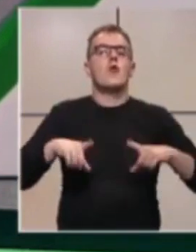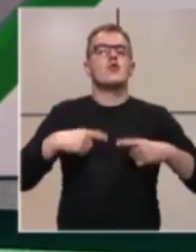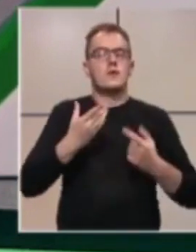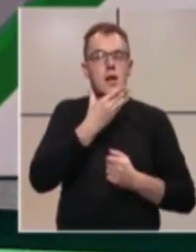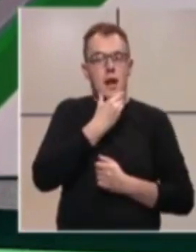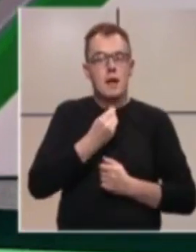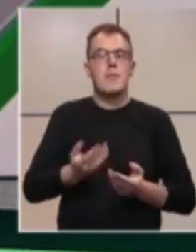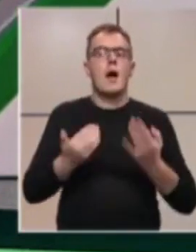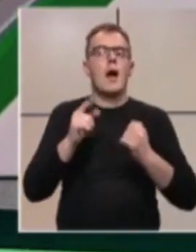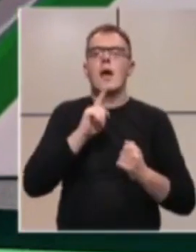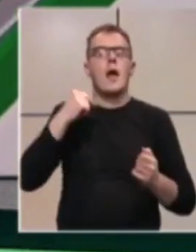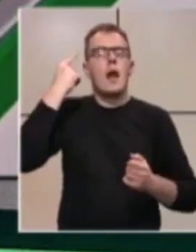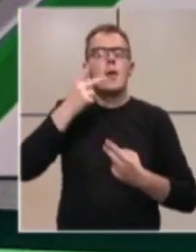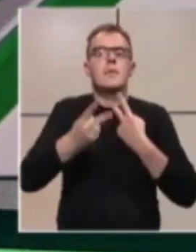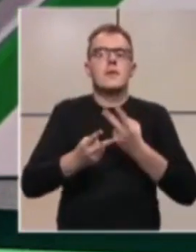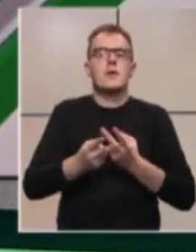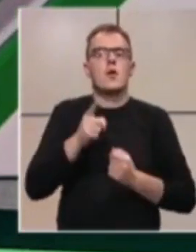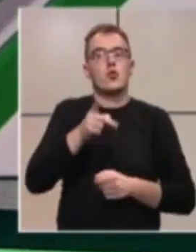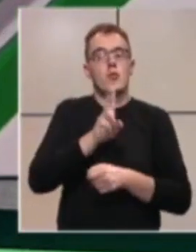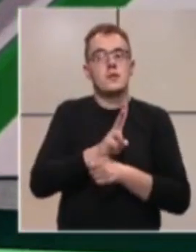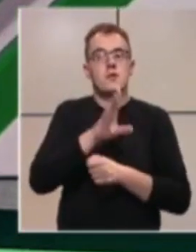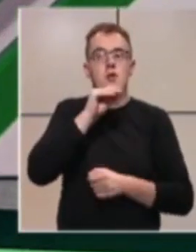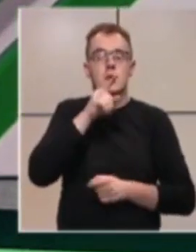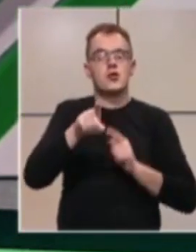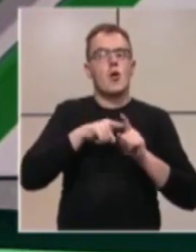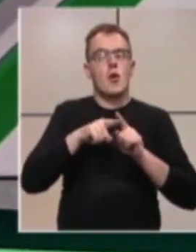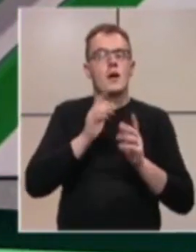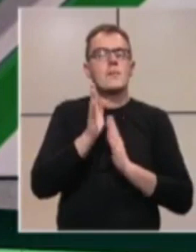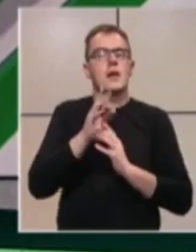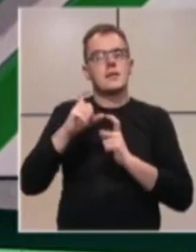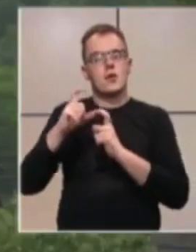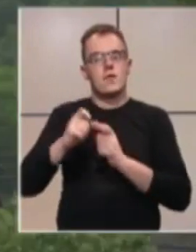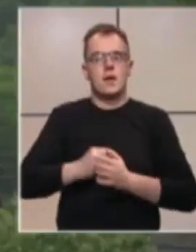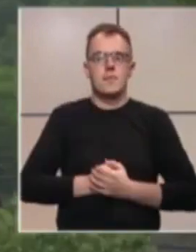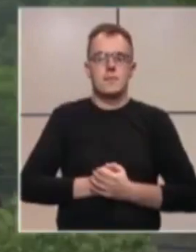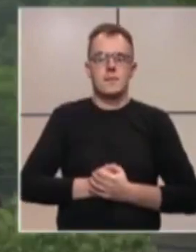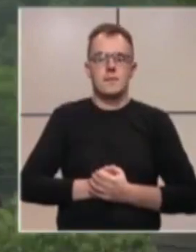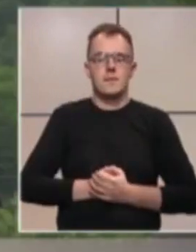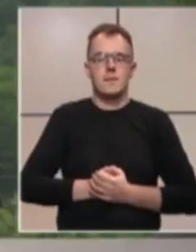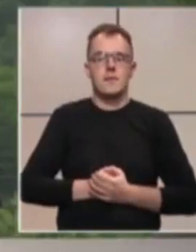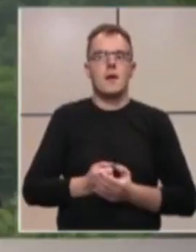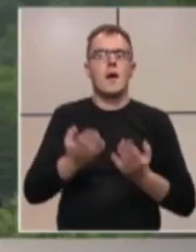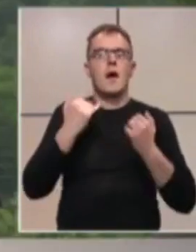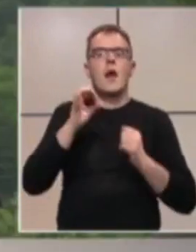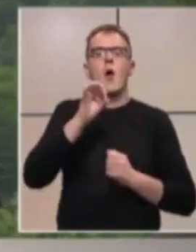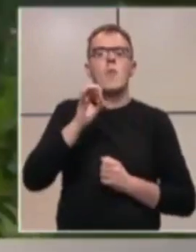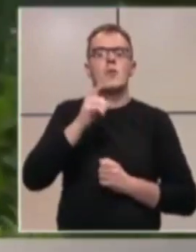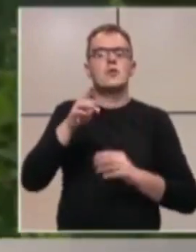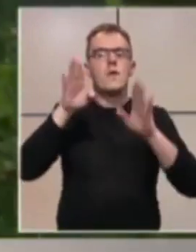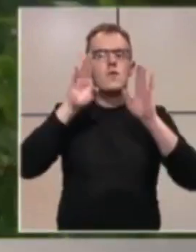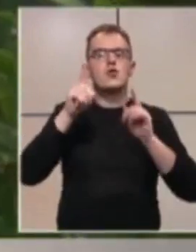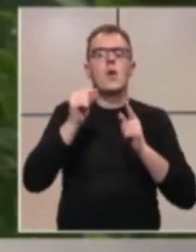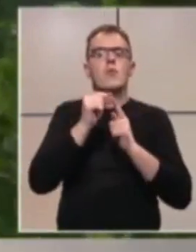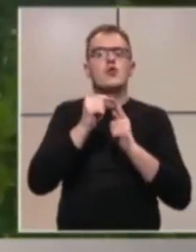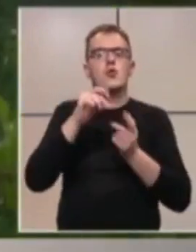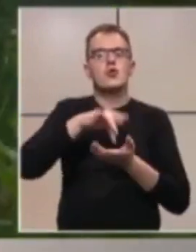lijepi, ali i nepredvidivi. O tome svjedoči priča kolegije Mire Sirovine. Na obroncima Vučijaka u Potočanima